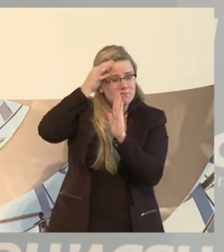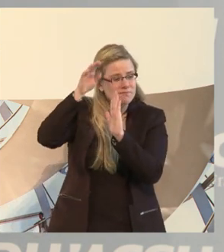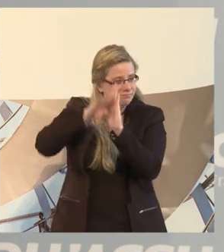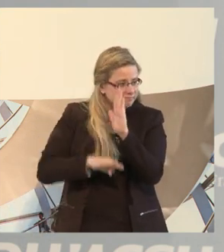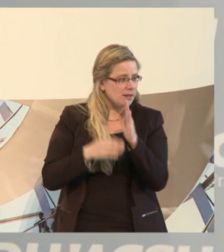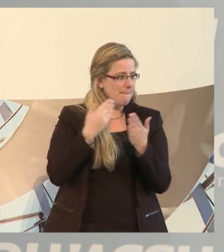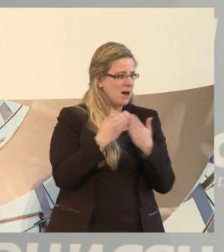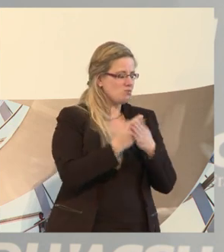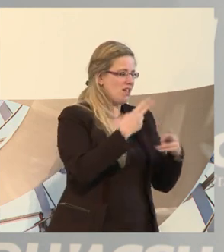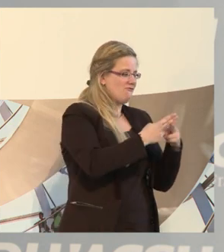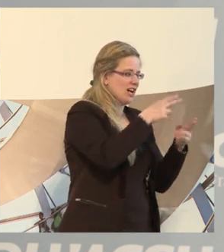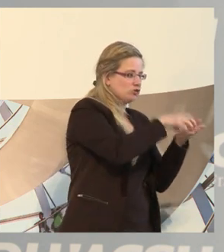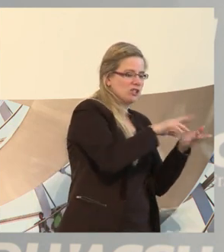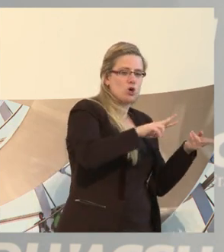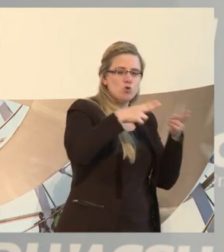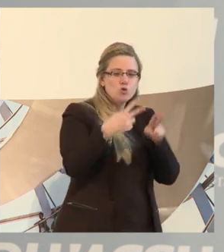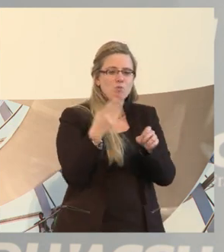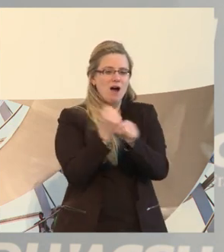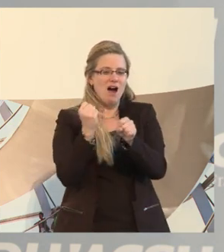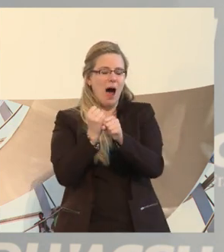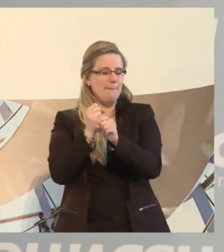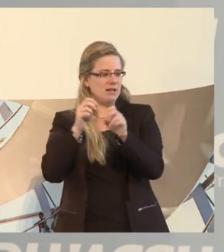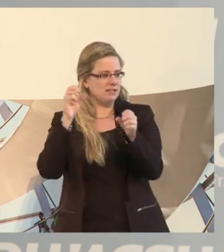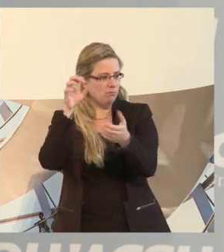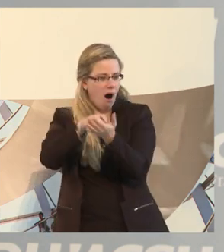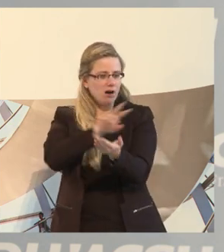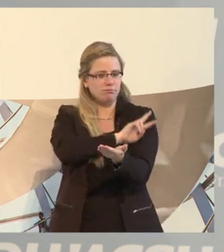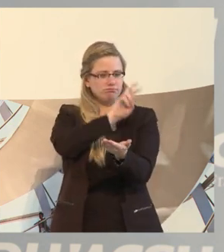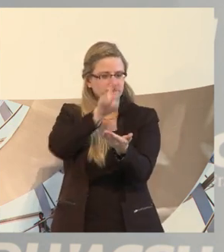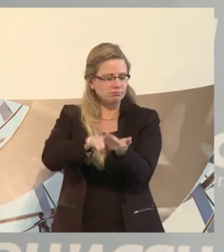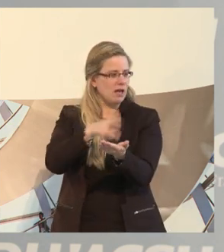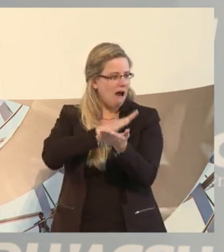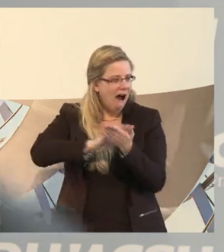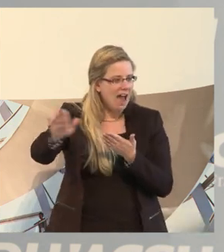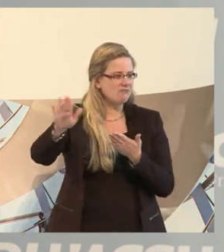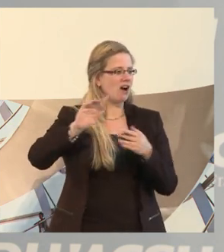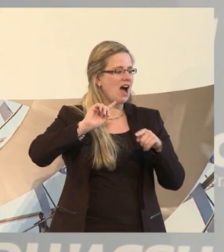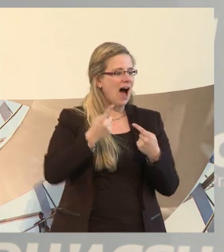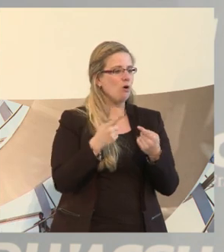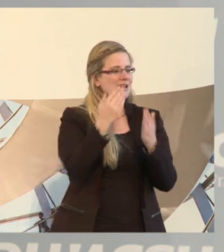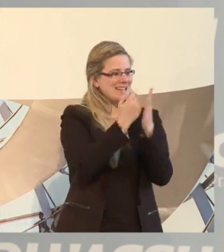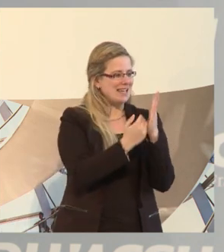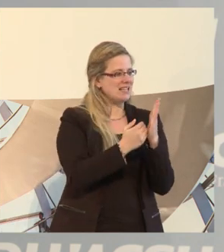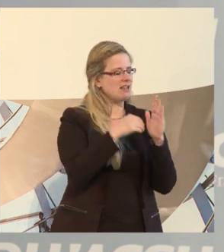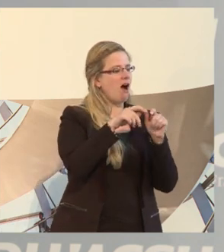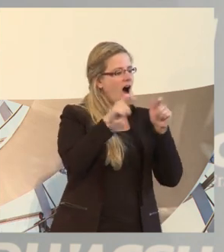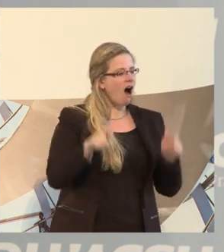Arbeitsleben leichter wird, dass wir auch die gesetzlichen Rahmenbedingungen hier schaffen. Es braucht aber natürlich und